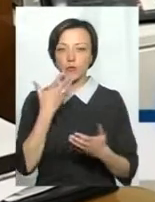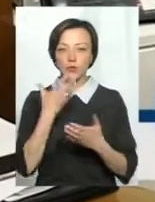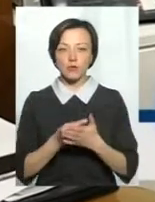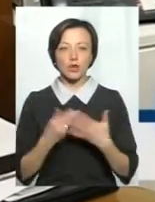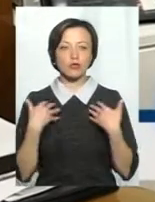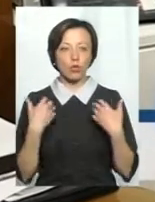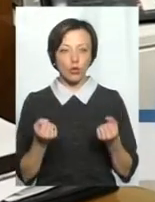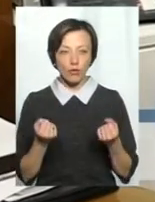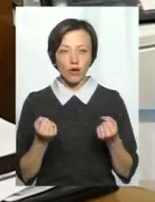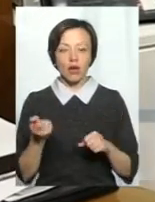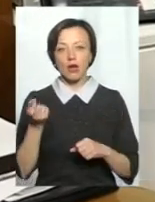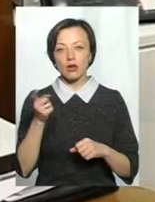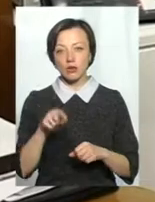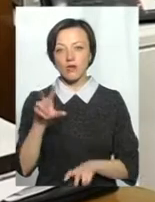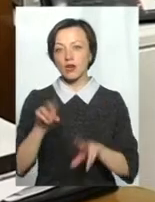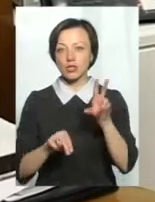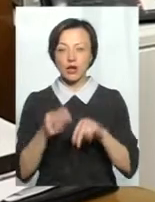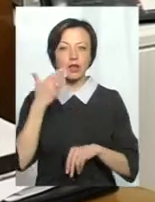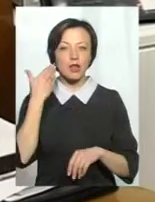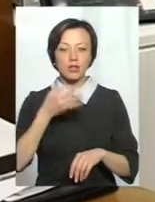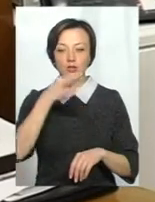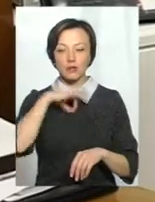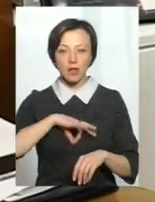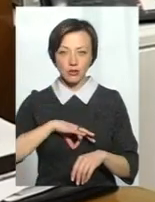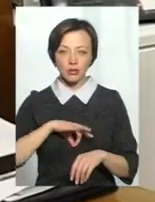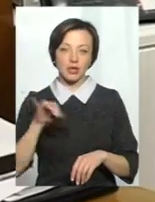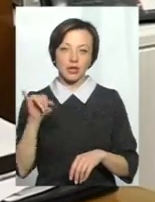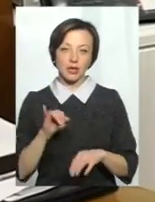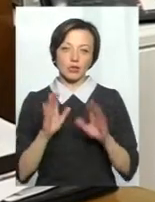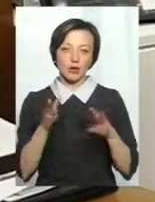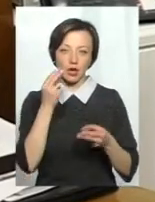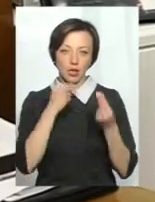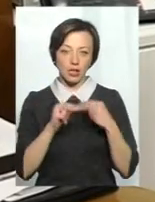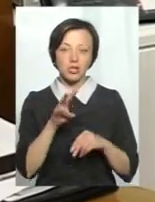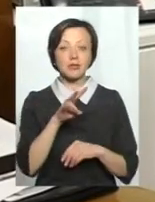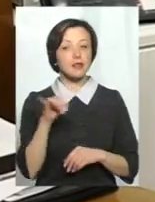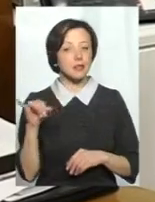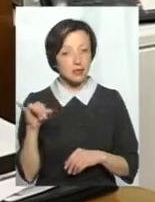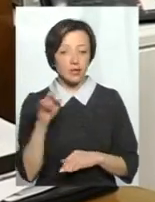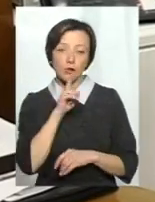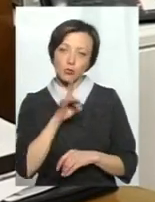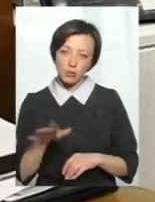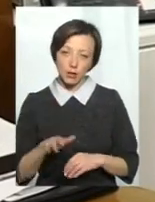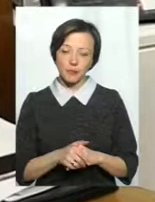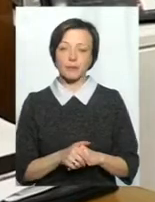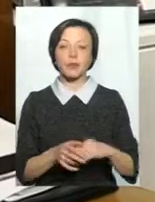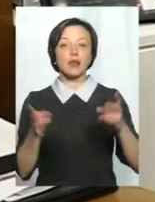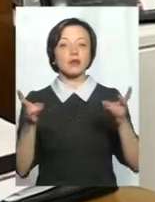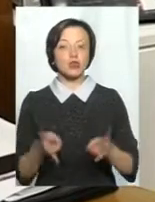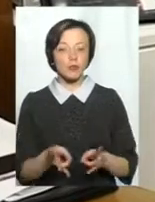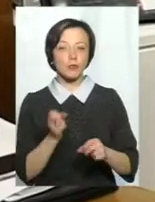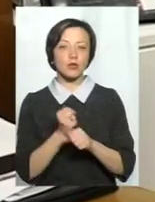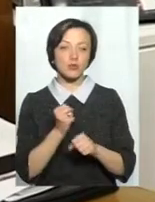здоров'я, то він рахує, що легше випити таблеточку і йому буде краще. Ні, не буде. Потрібно